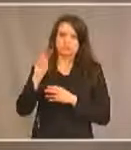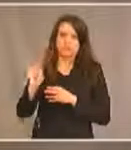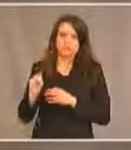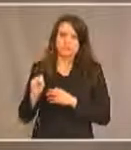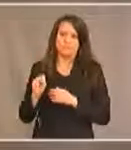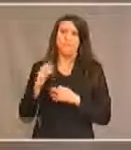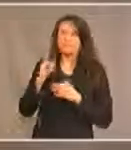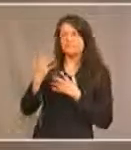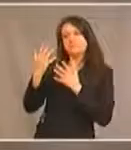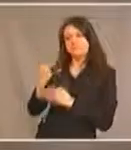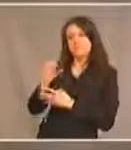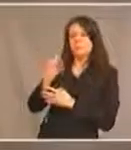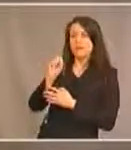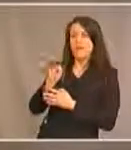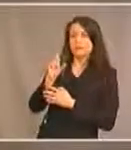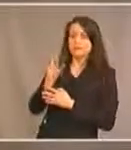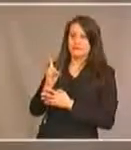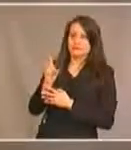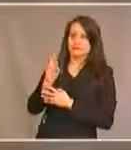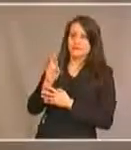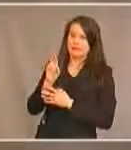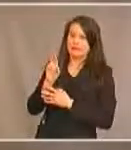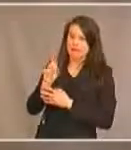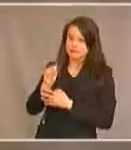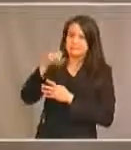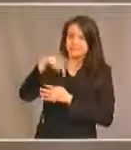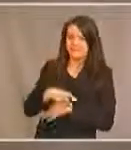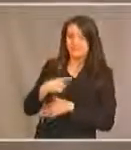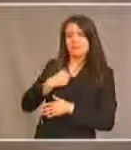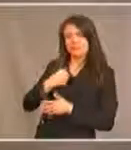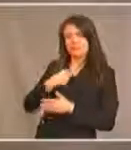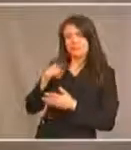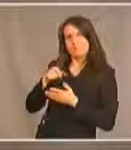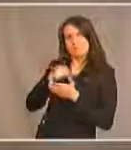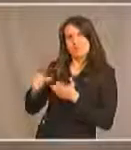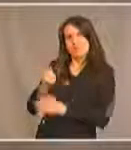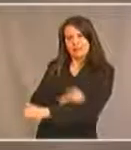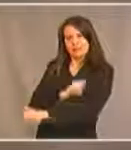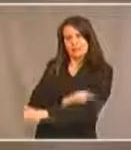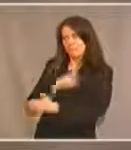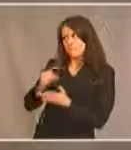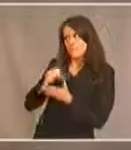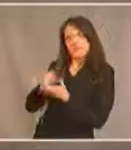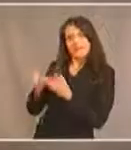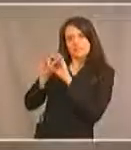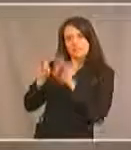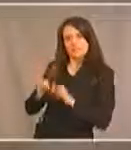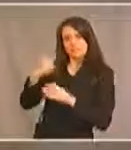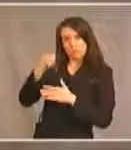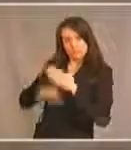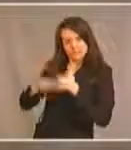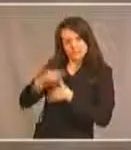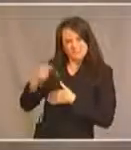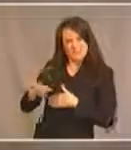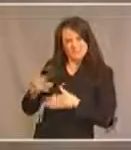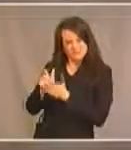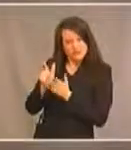RDSP, je dois payer mon médecin pour le document sur la taxe pour le handicap parce que cette